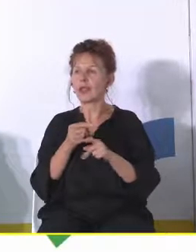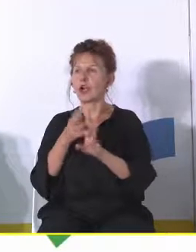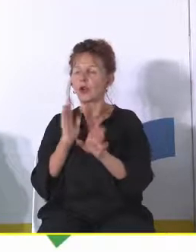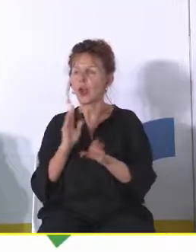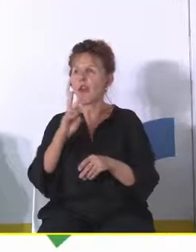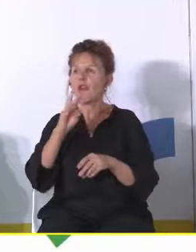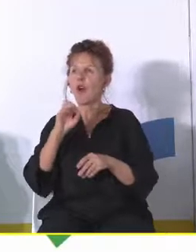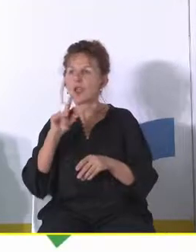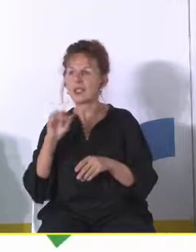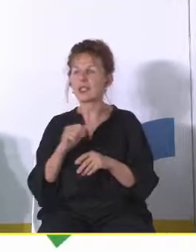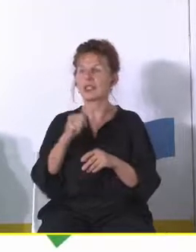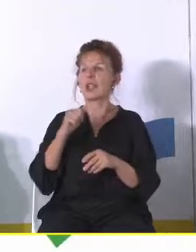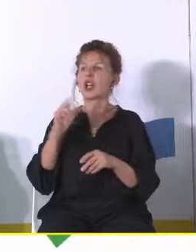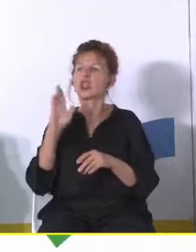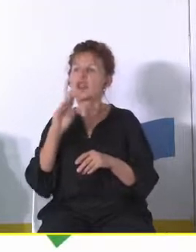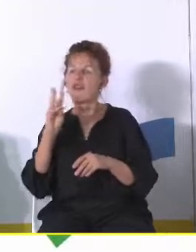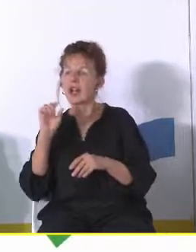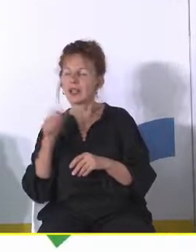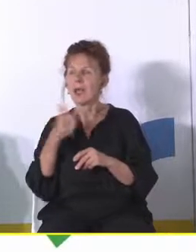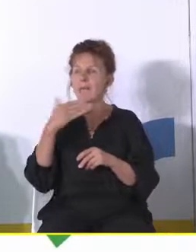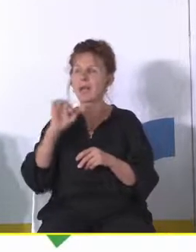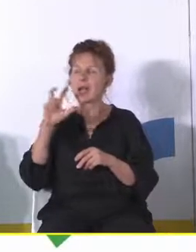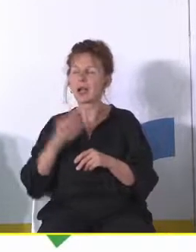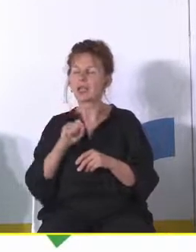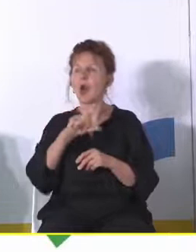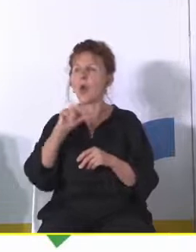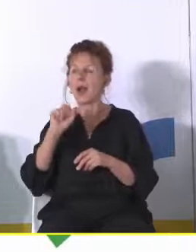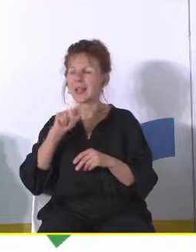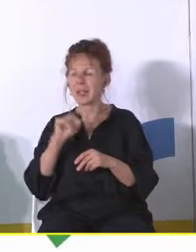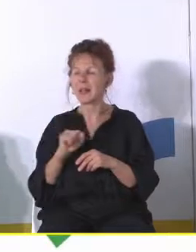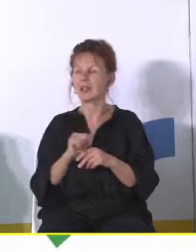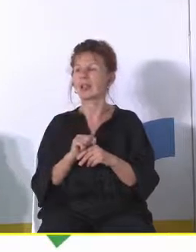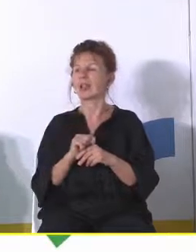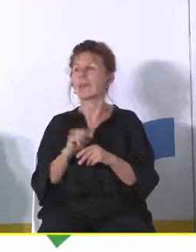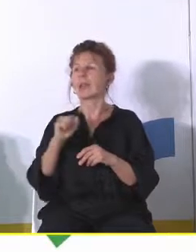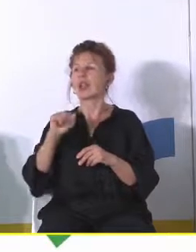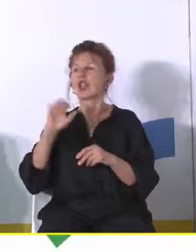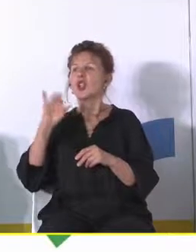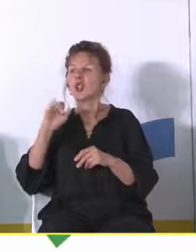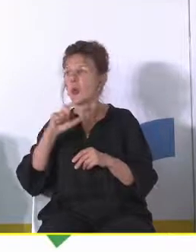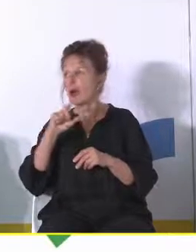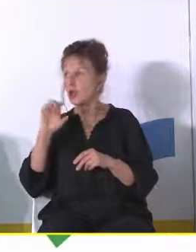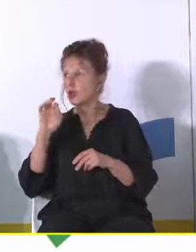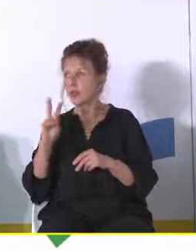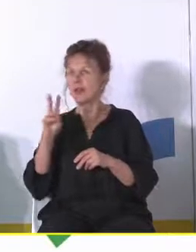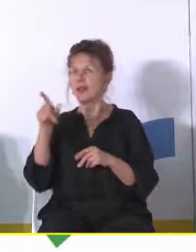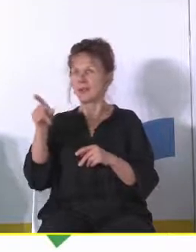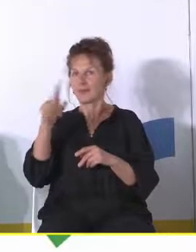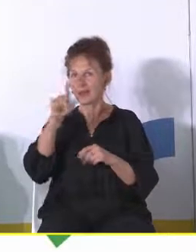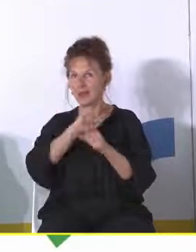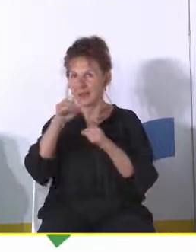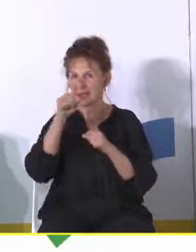Paweł Woliński Krzysztof Szwarc Michał Michalski Elżbieta Łazarewicz Wyrzykowska Ania Siłaczuk która razem ze mną o tutaj